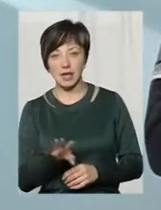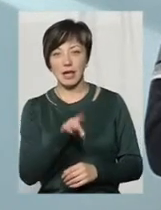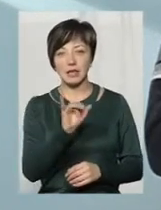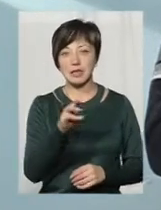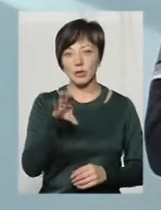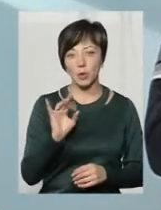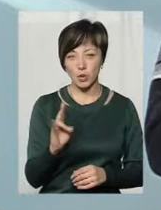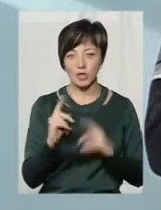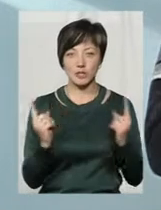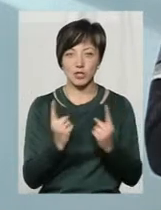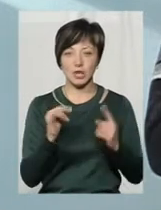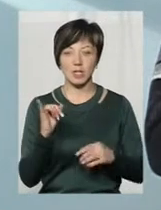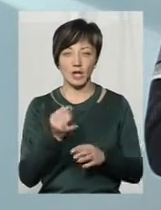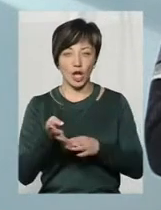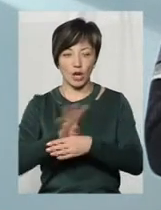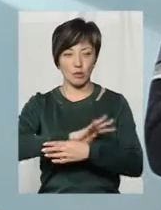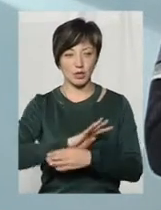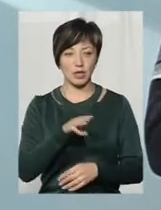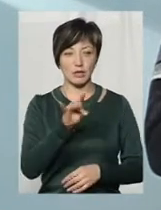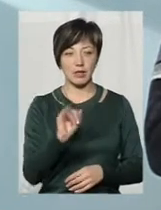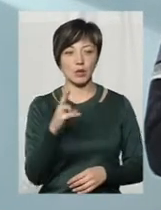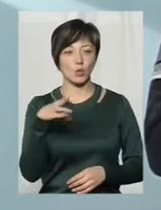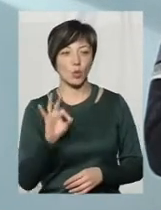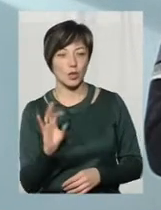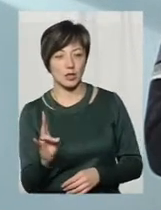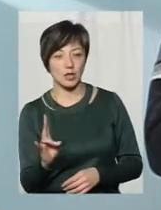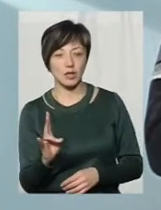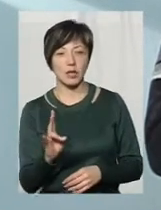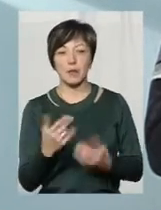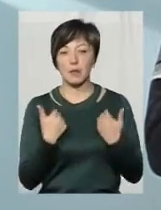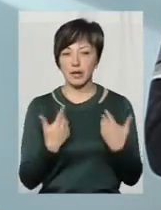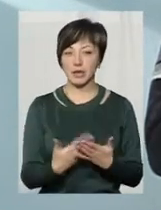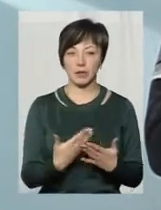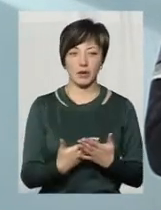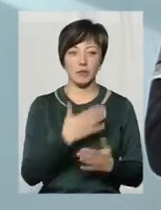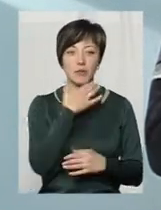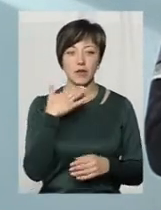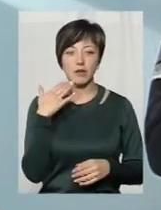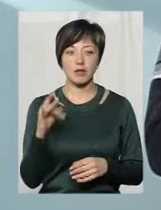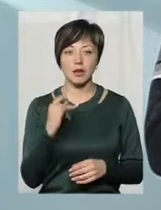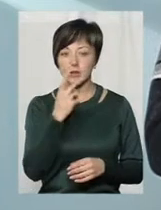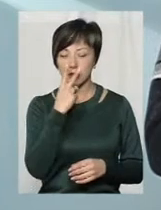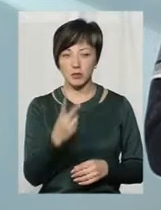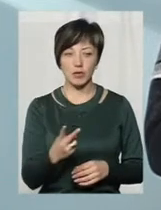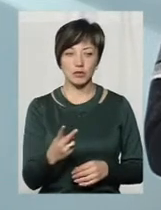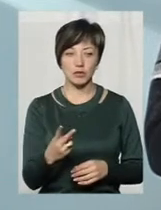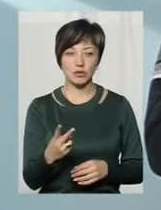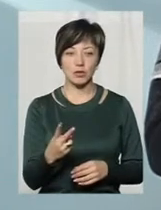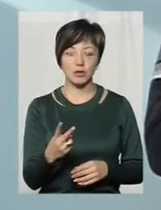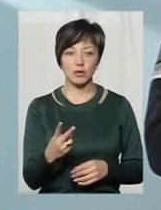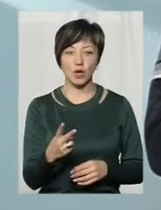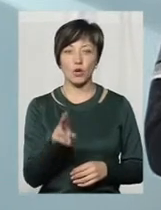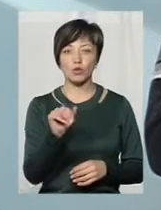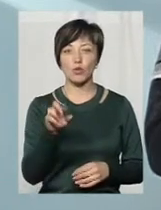звичайних і грибінчистих тритонів. Та часничниці. Мені, наприклад, неодноразово доводиться бачити на